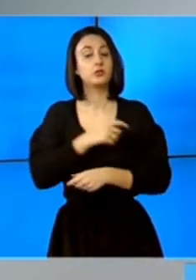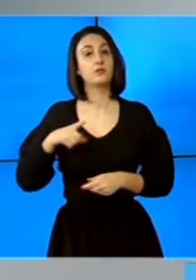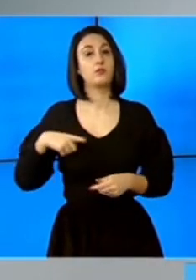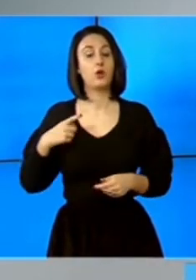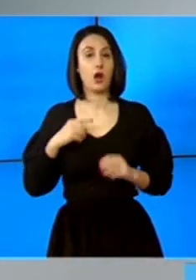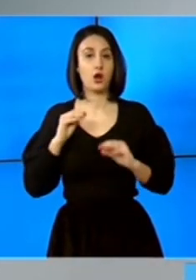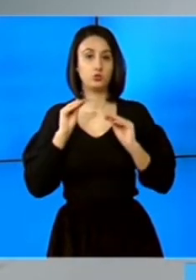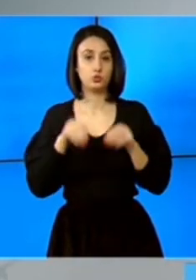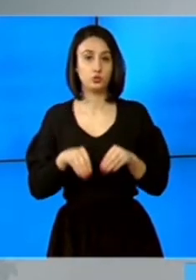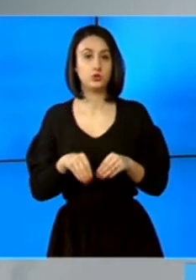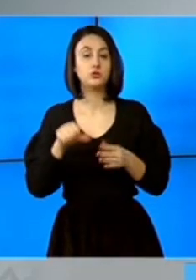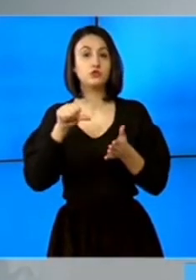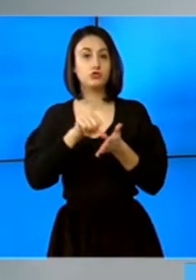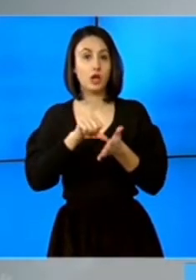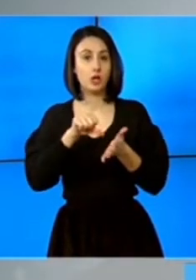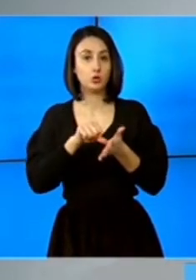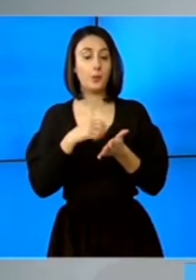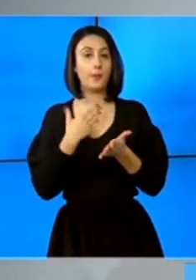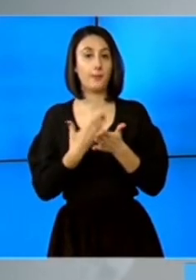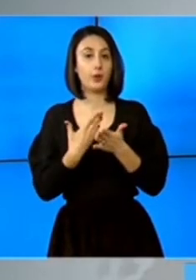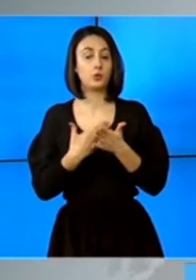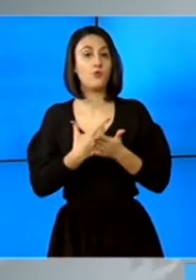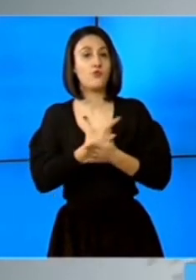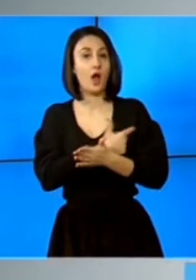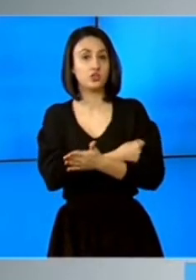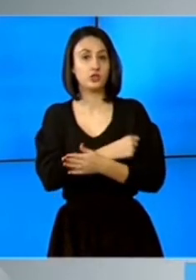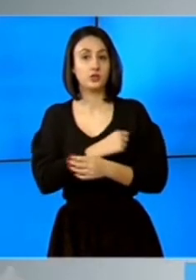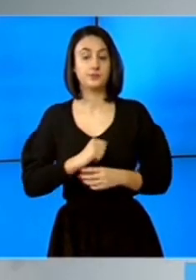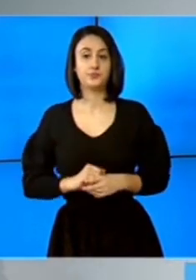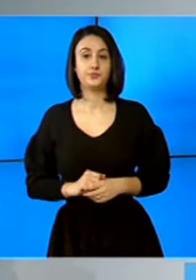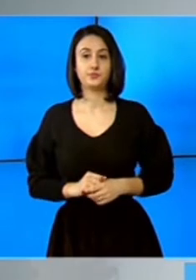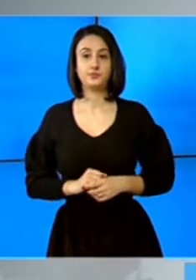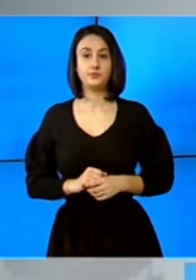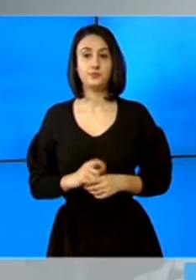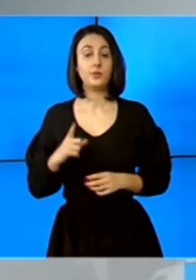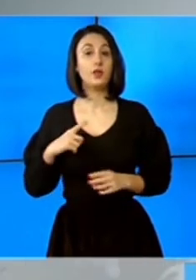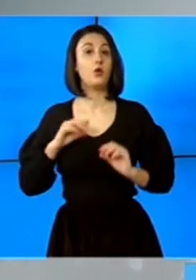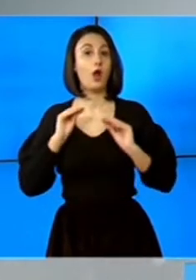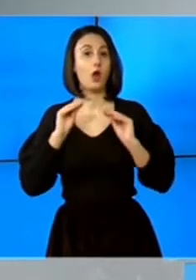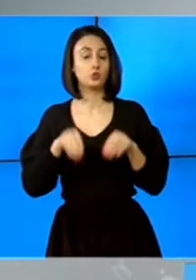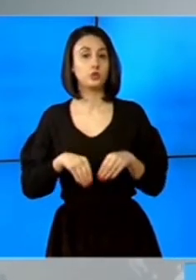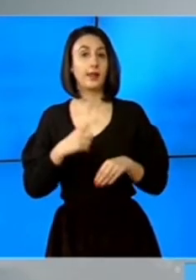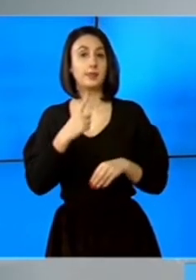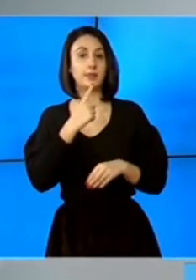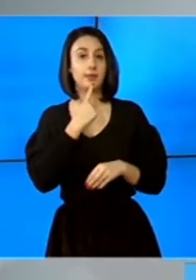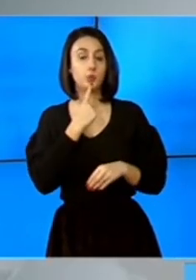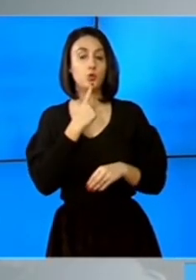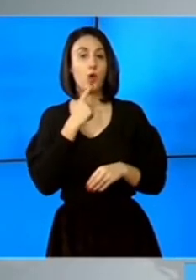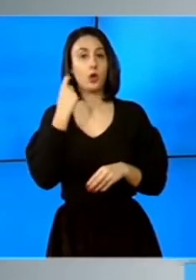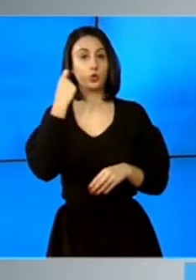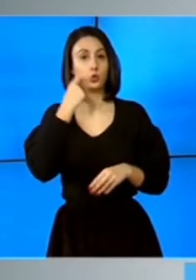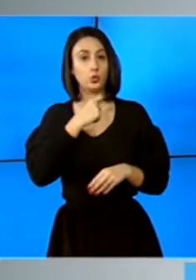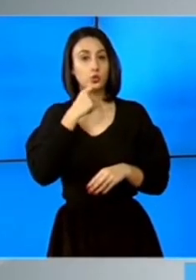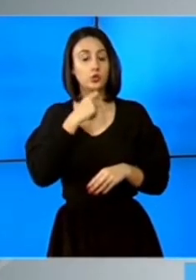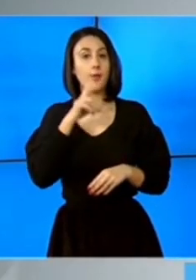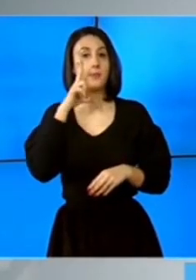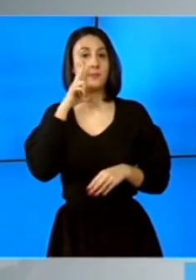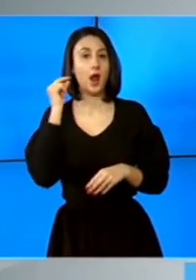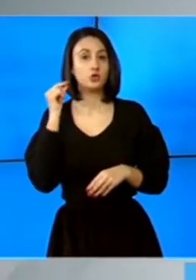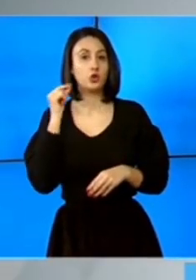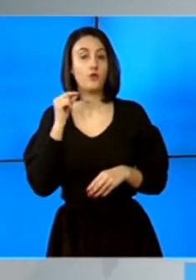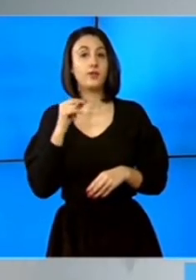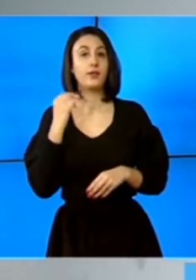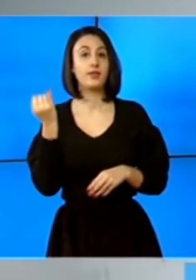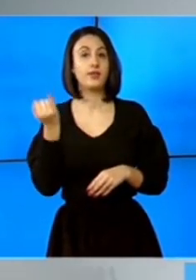ajunge în centrele de vaccinare. Așadar, vor ajunge la Timișoara, Cluj, Brașov,